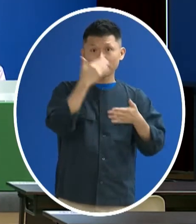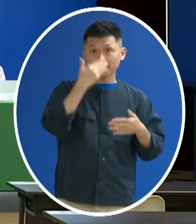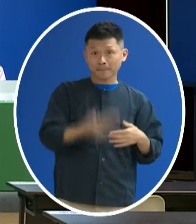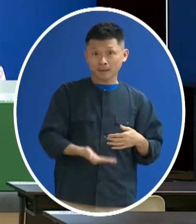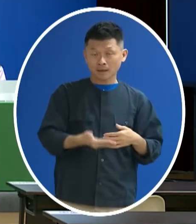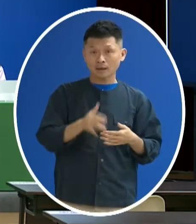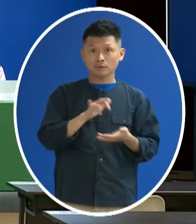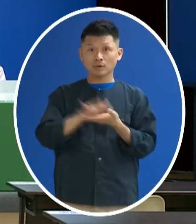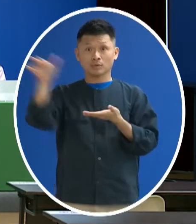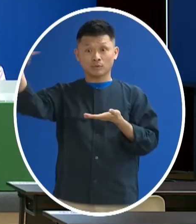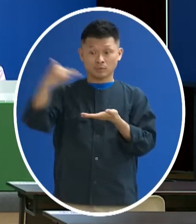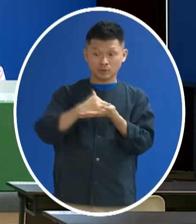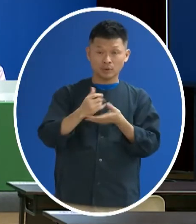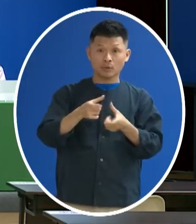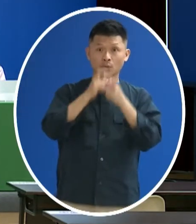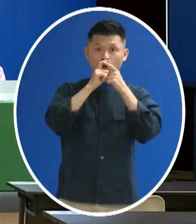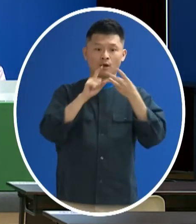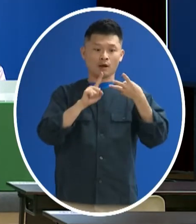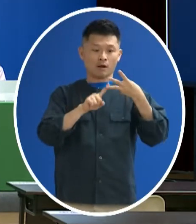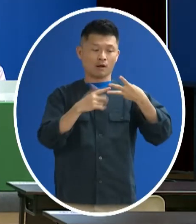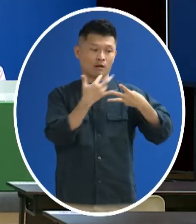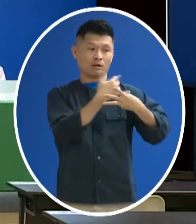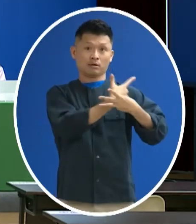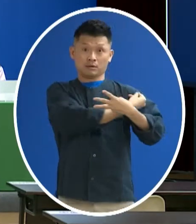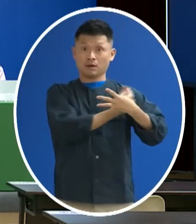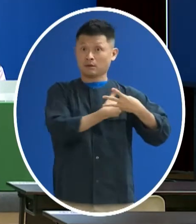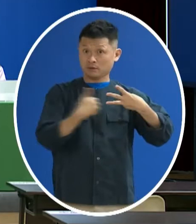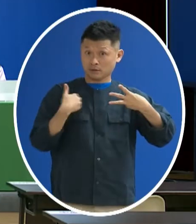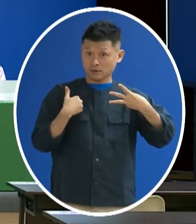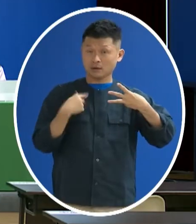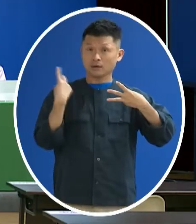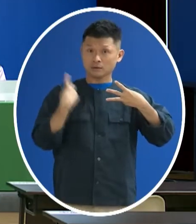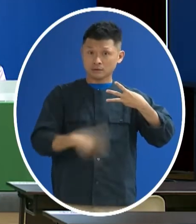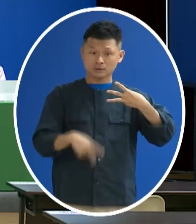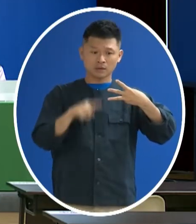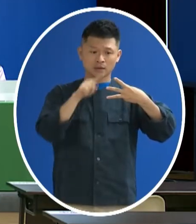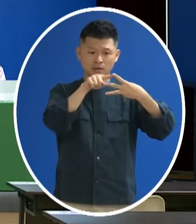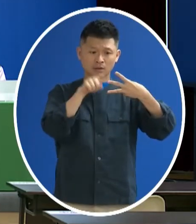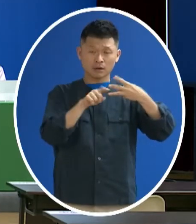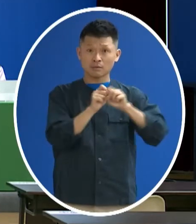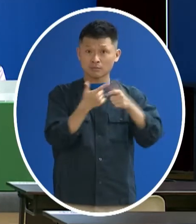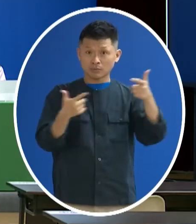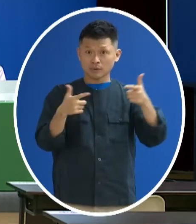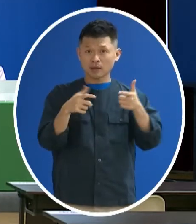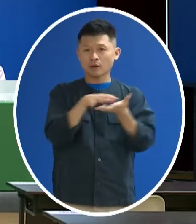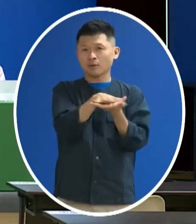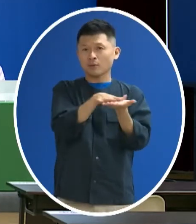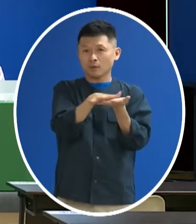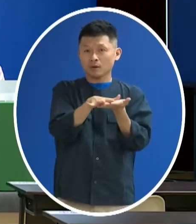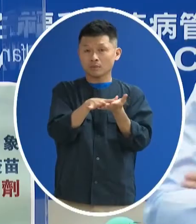回國之後還可以再打莫德納 那目前混打相關法則有研溢出來了嗎 謝謝